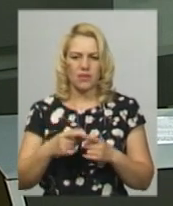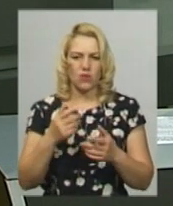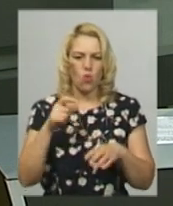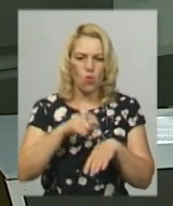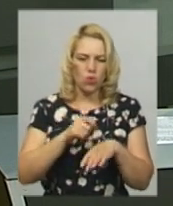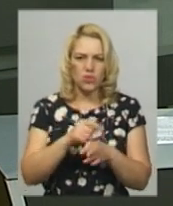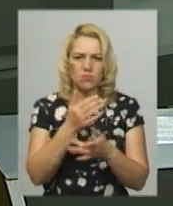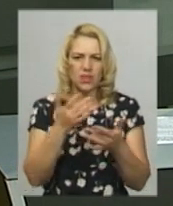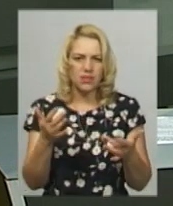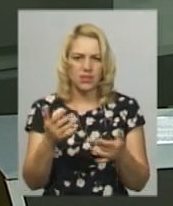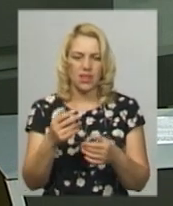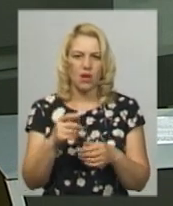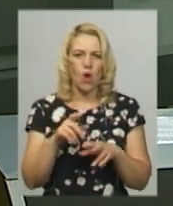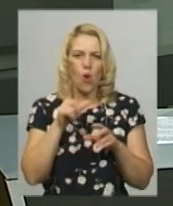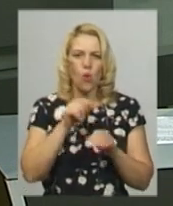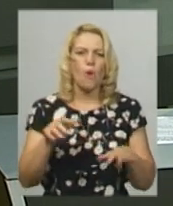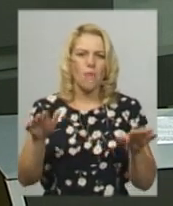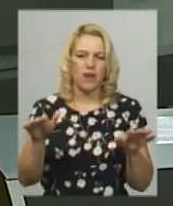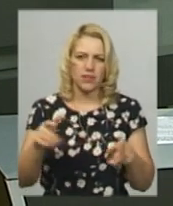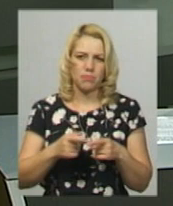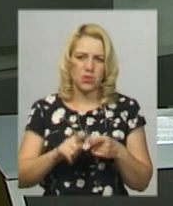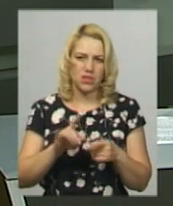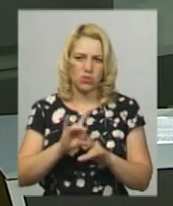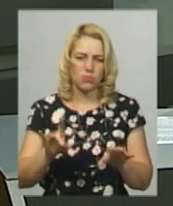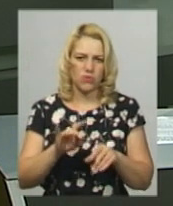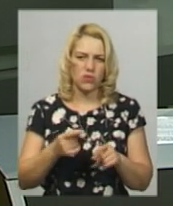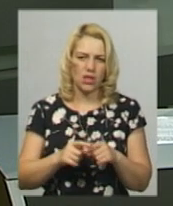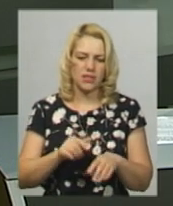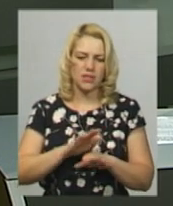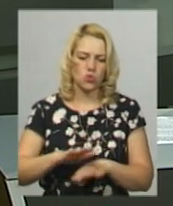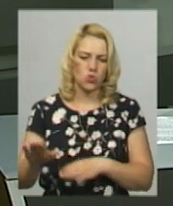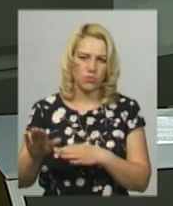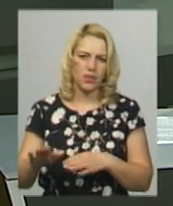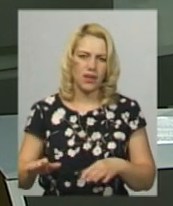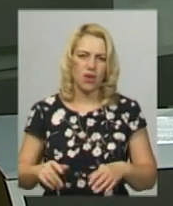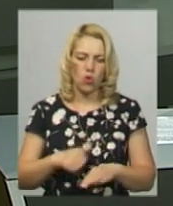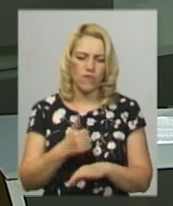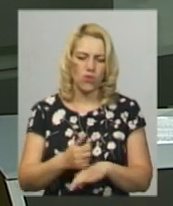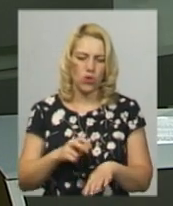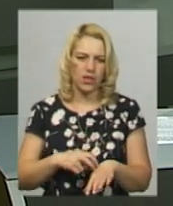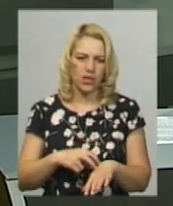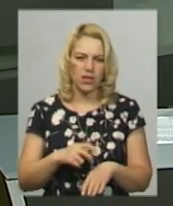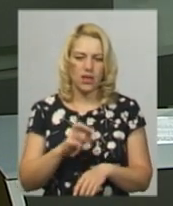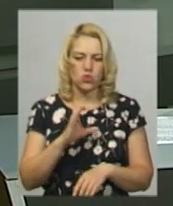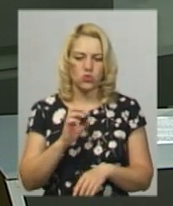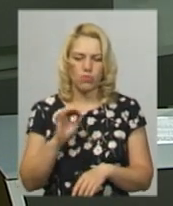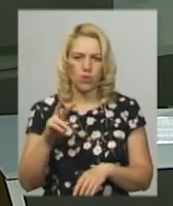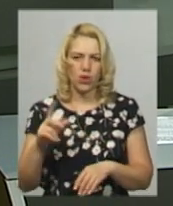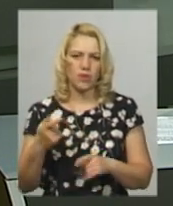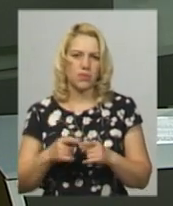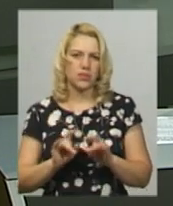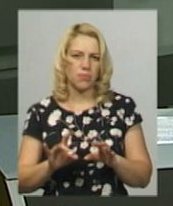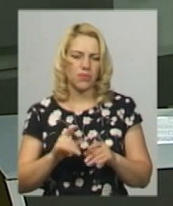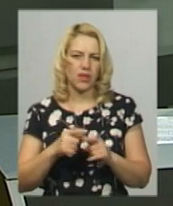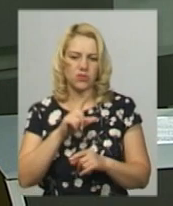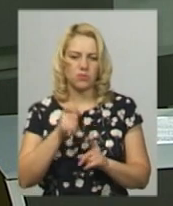фіксують лікарі Хмельницької міської лікарні. Про це розповів заступник головного лікаря закладу Михайло Соболь. І пов'язує це